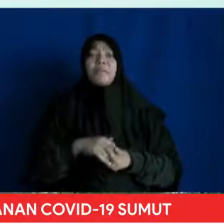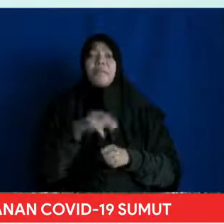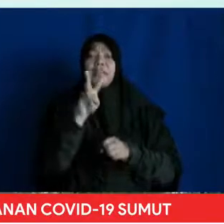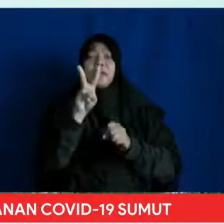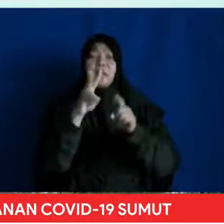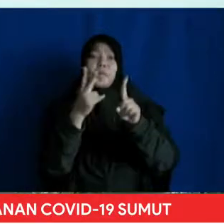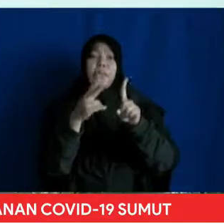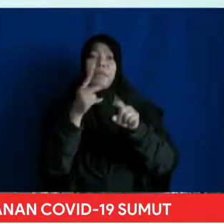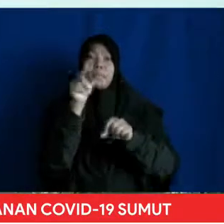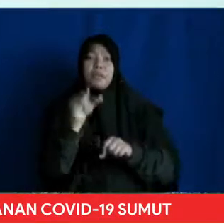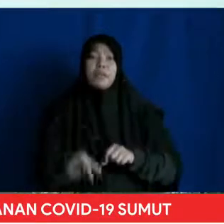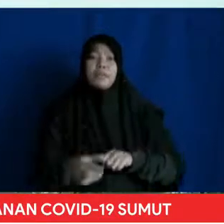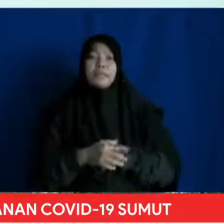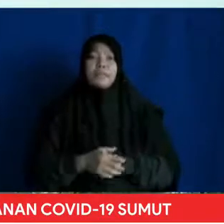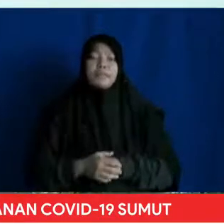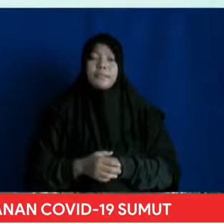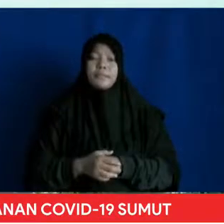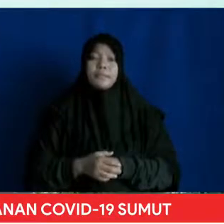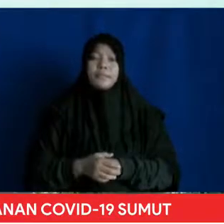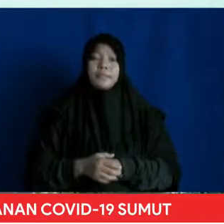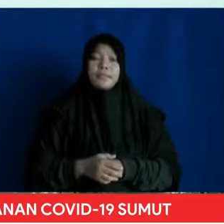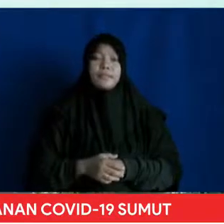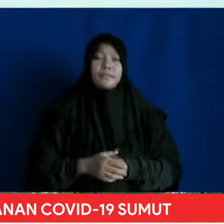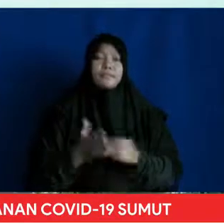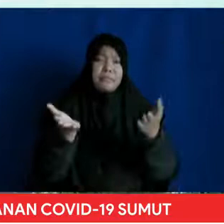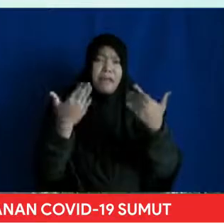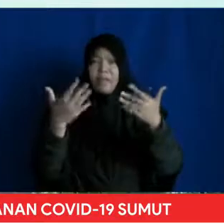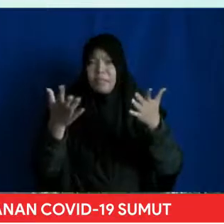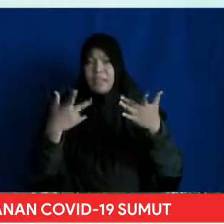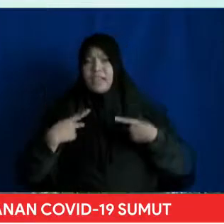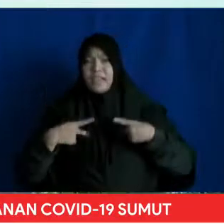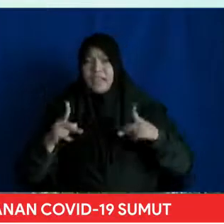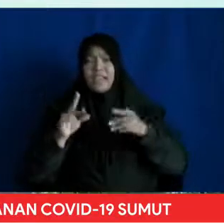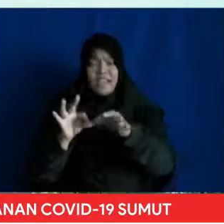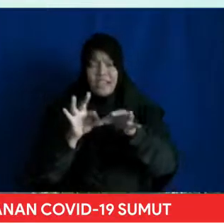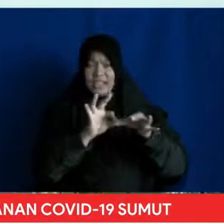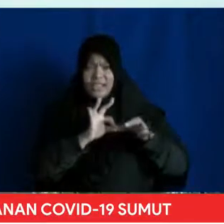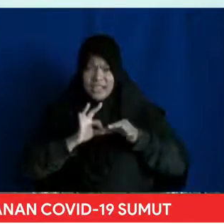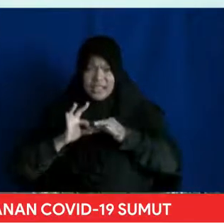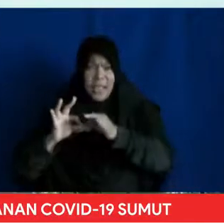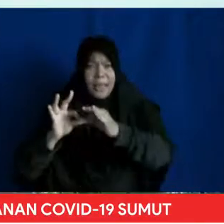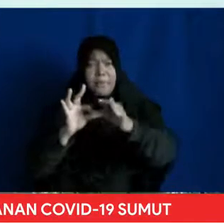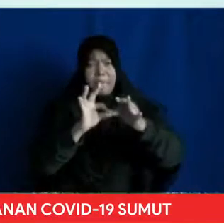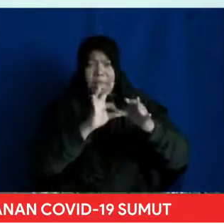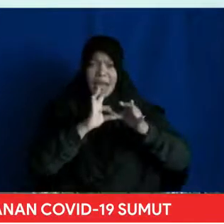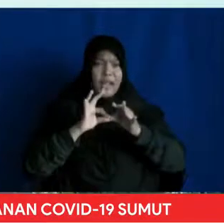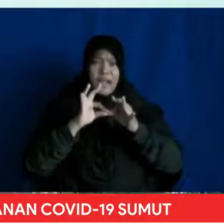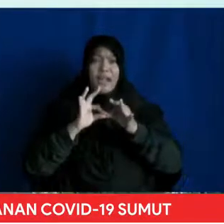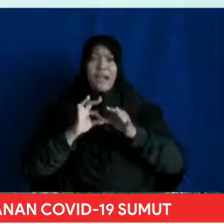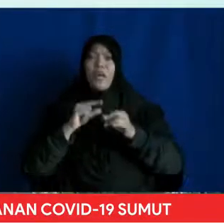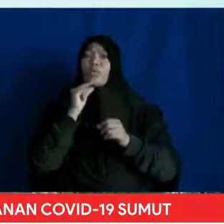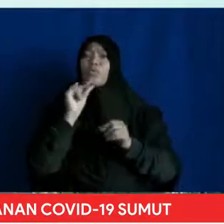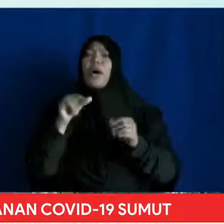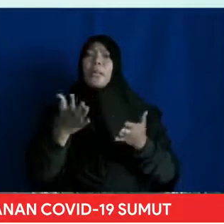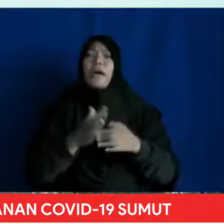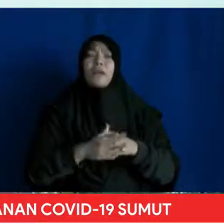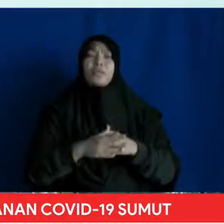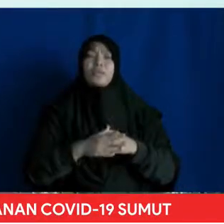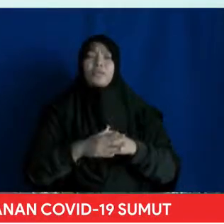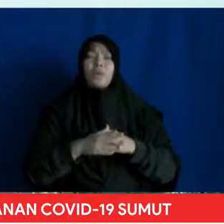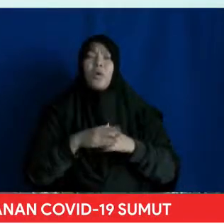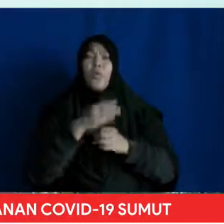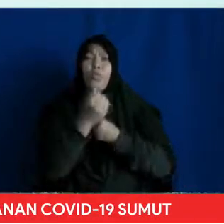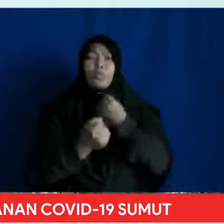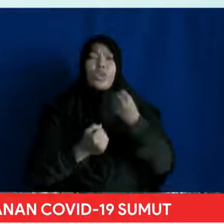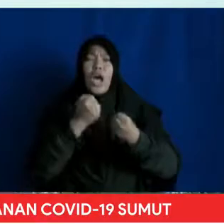Saudara-saudara sekalian Mari kita berpartisipasi secara aktif Dalam penanganan COVID-19 ini Dengan